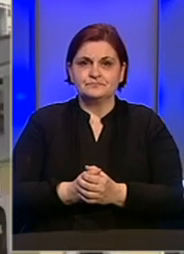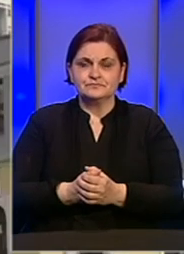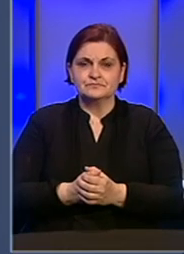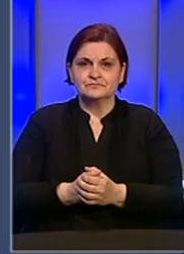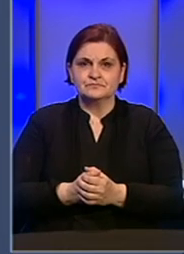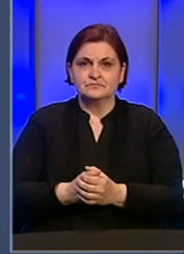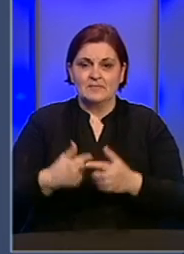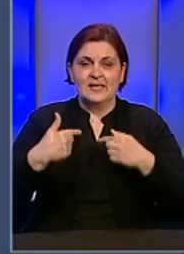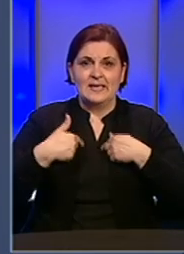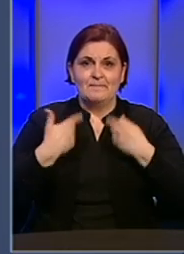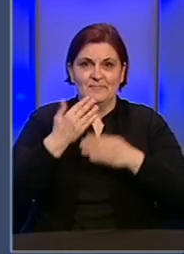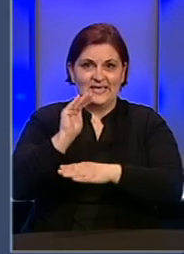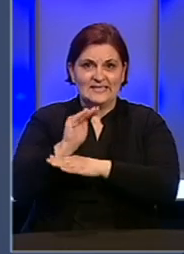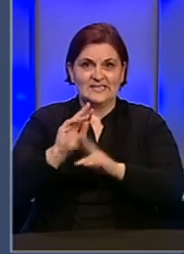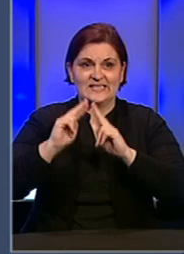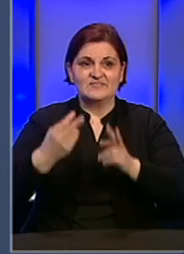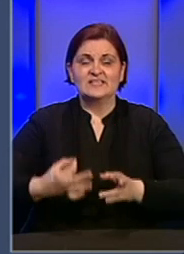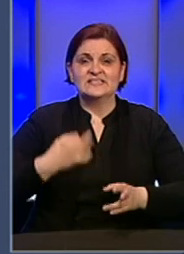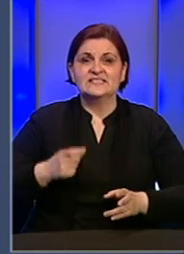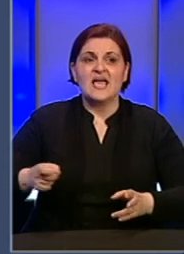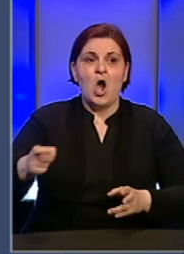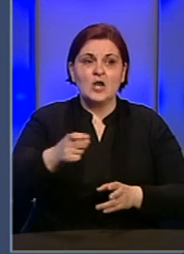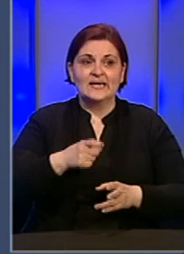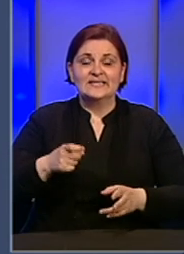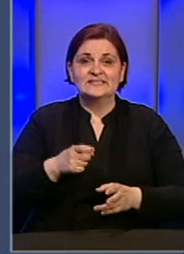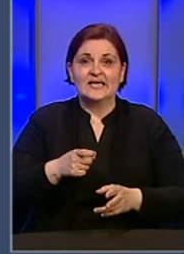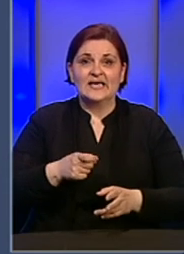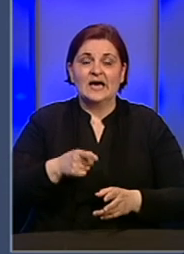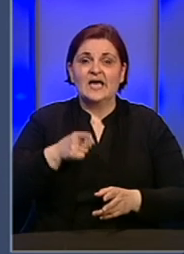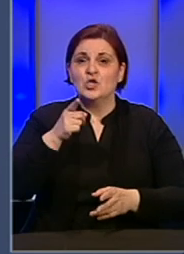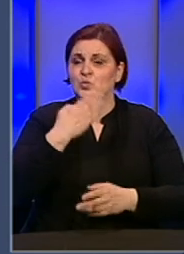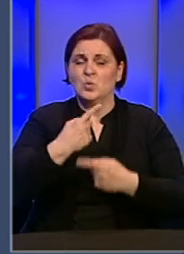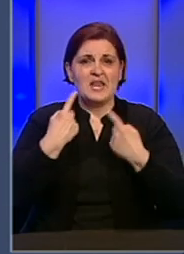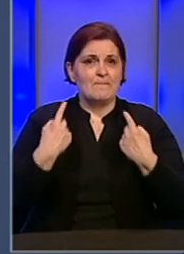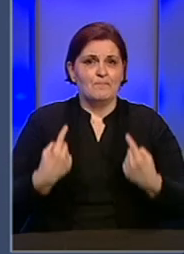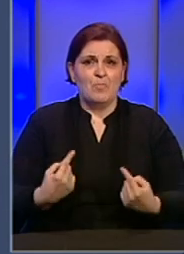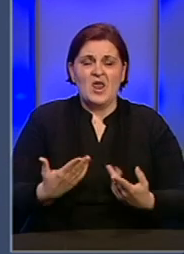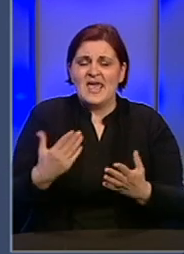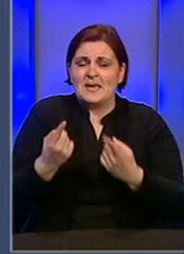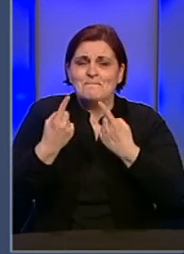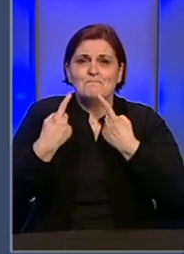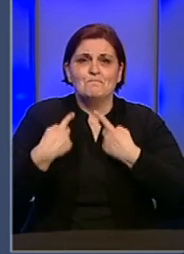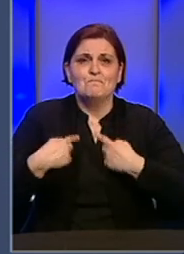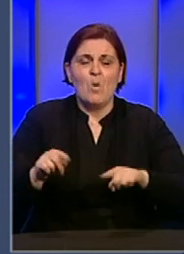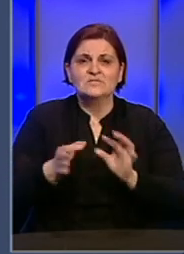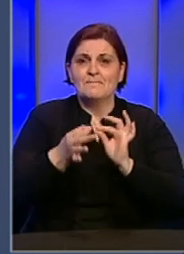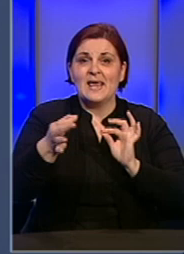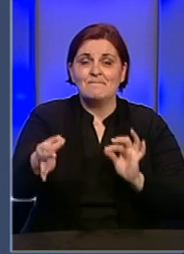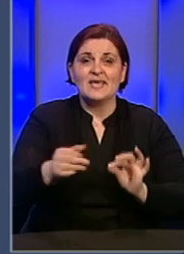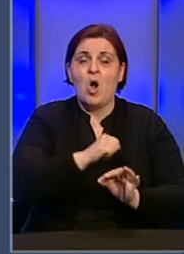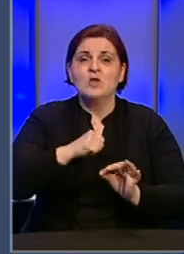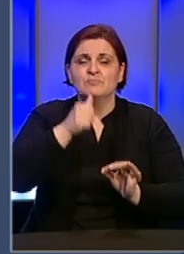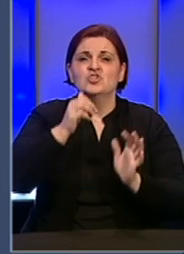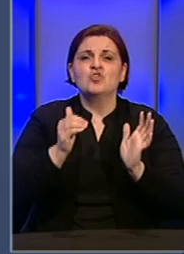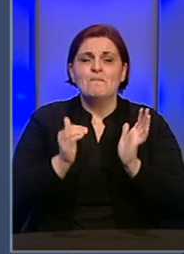Mi smo dali preporuke svjetske zdravstvene organizacije. Tu ne postoje nekakve posebne mjere, osim što je